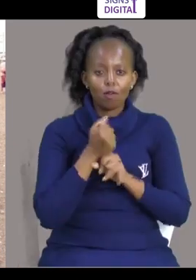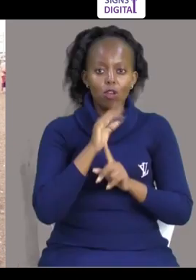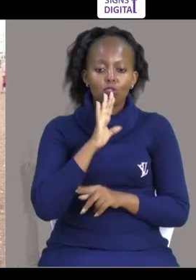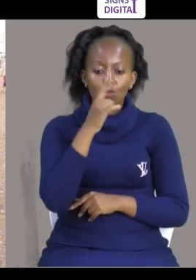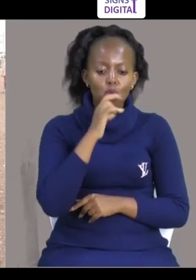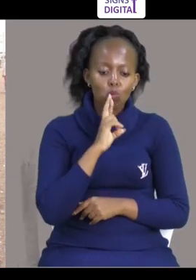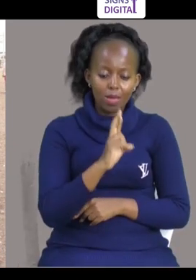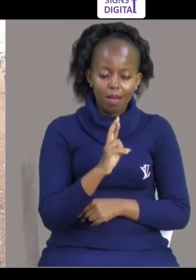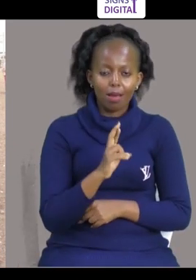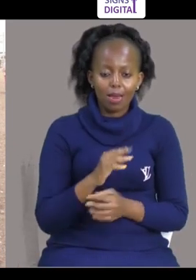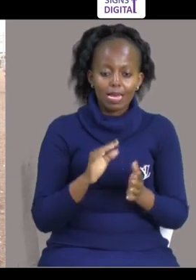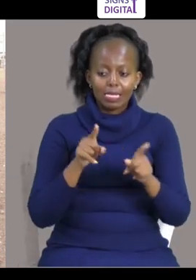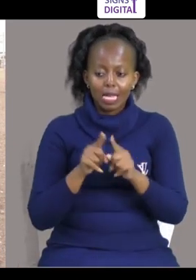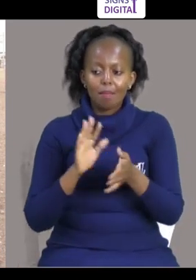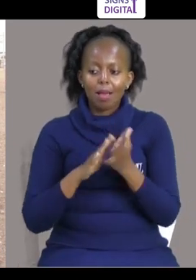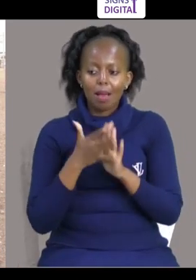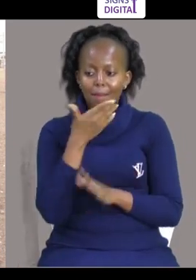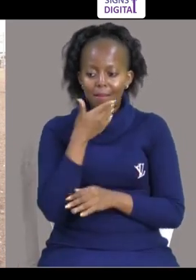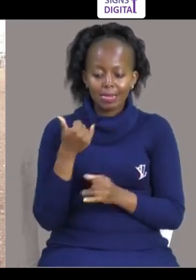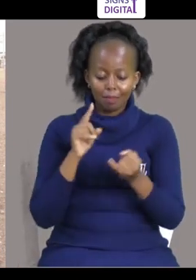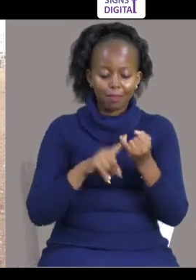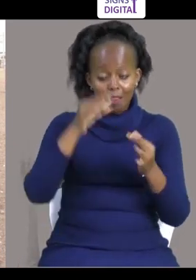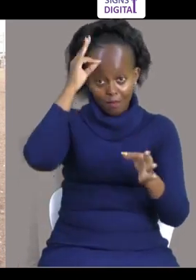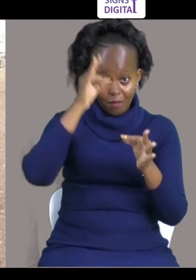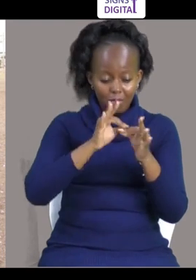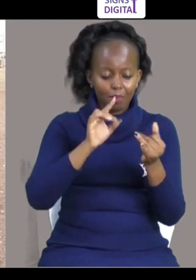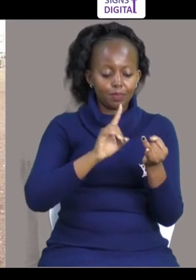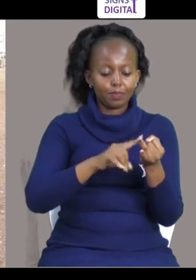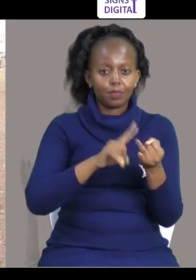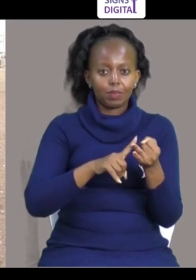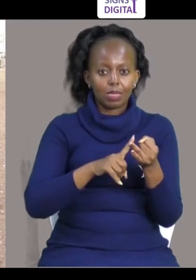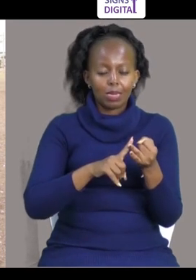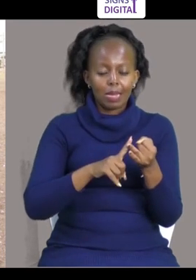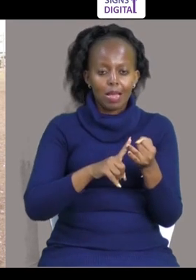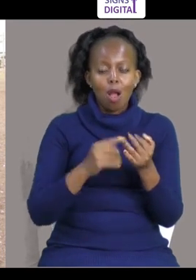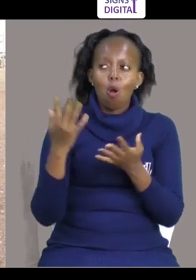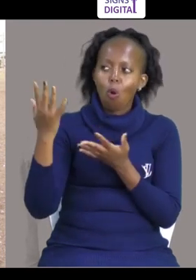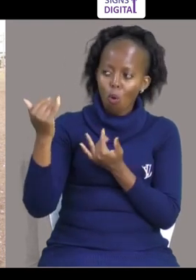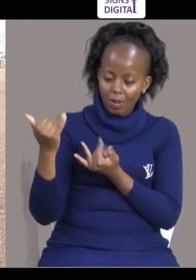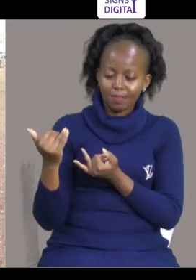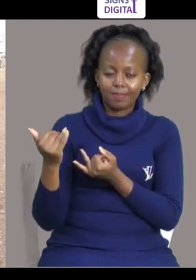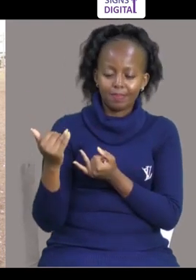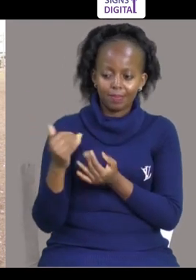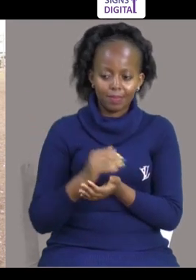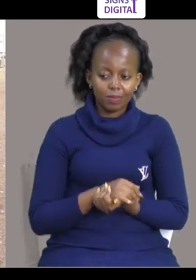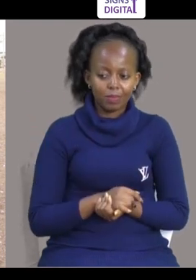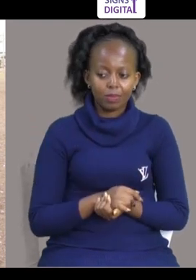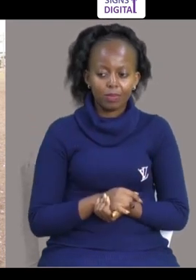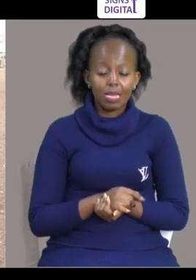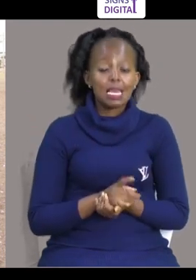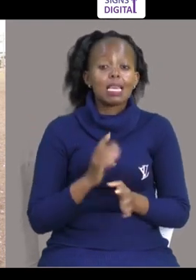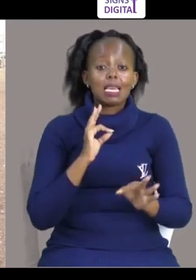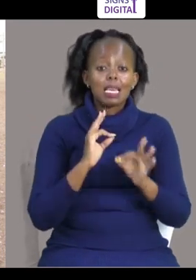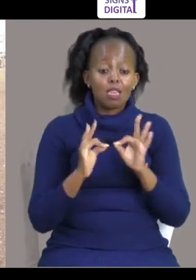siku Kwa thile Tuko na kukua Even better Ni number one Number two Tumaini Hope